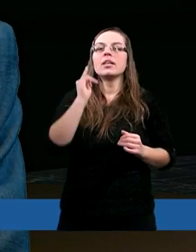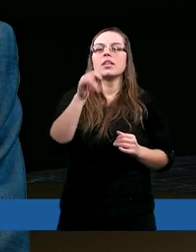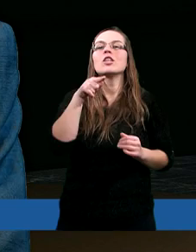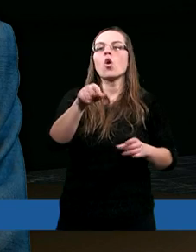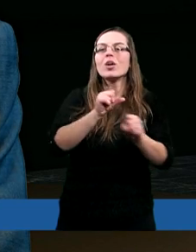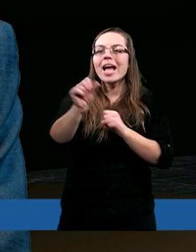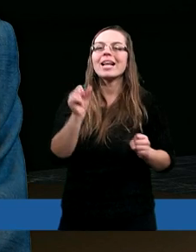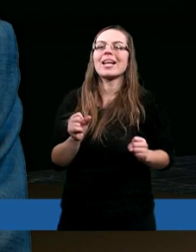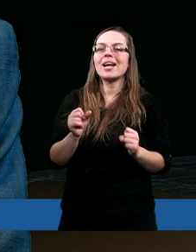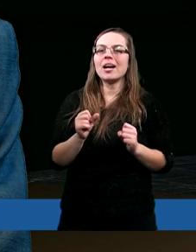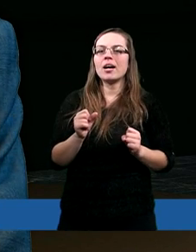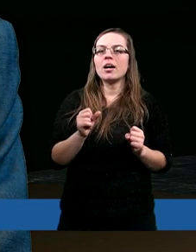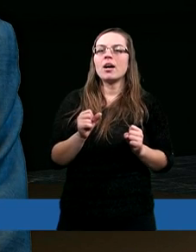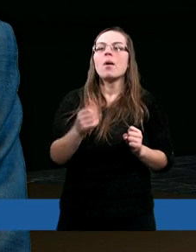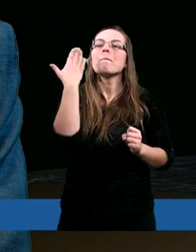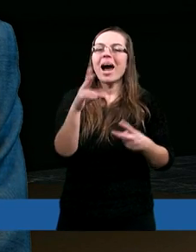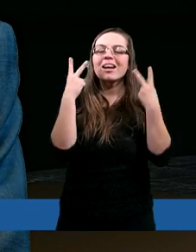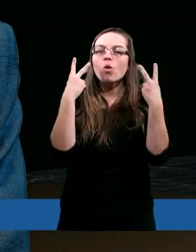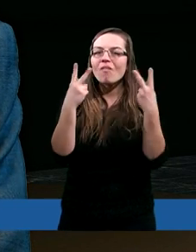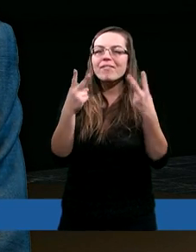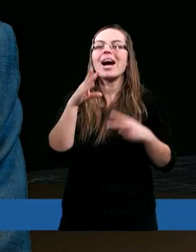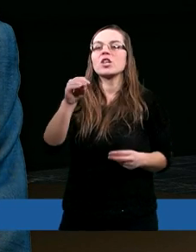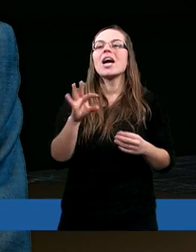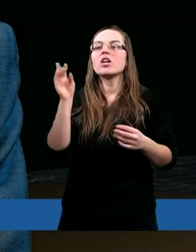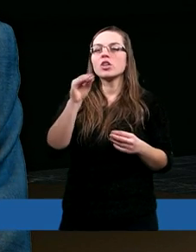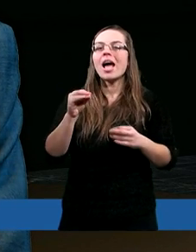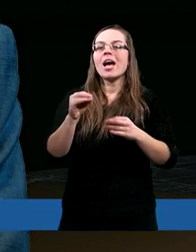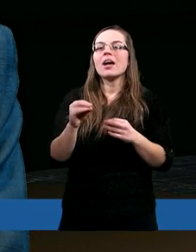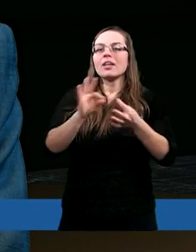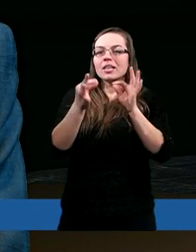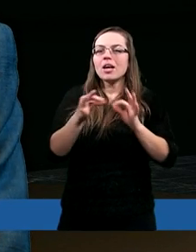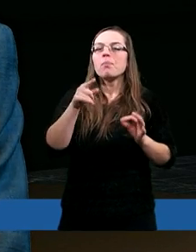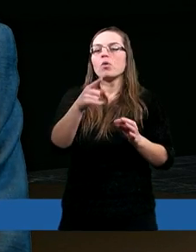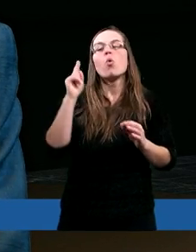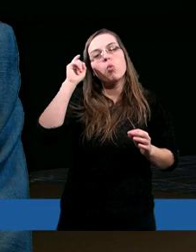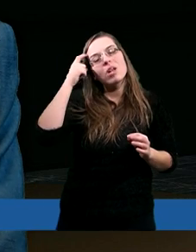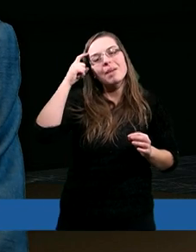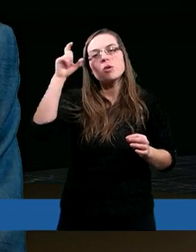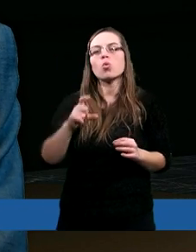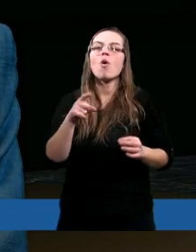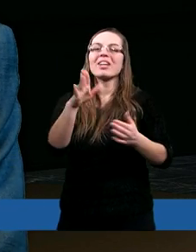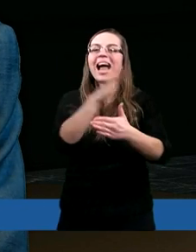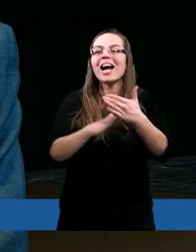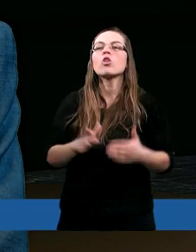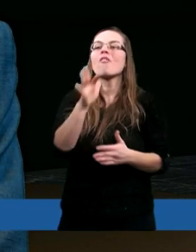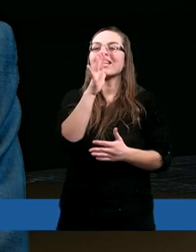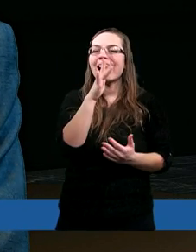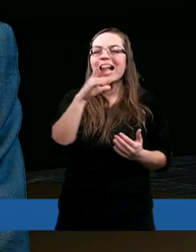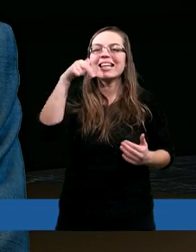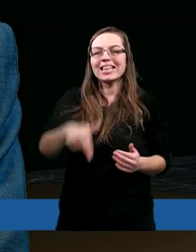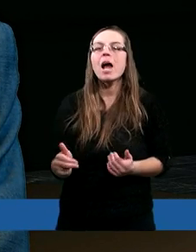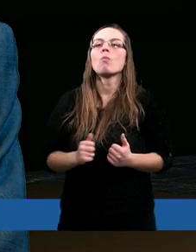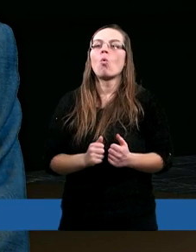bardzo ważne, żeby właśnie uzmysłowić narodowi izraelskiemu